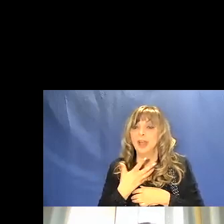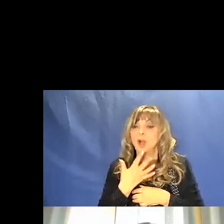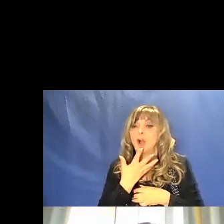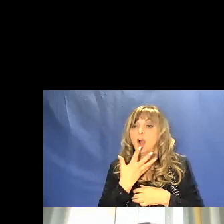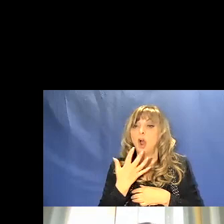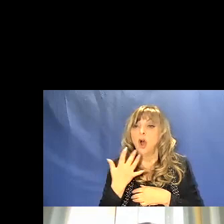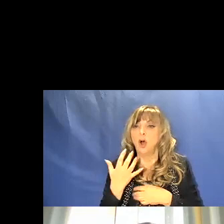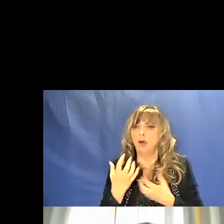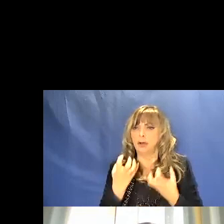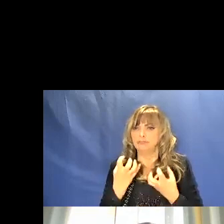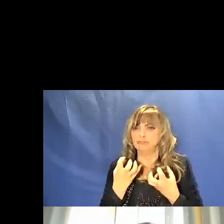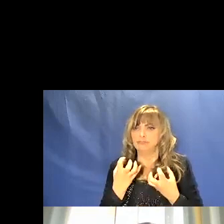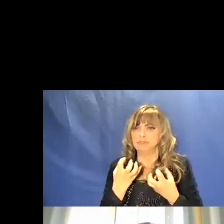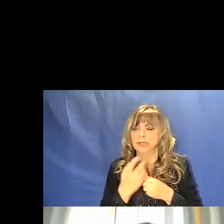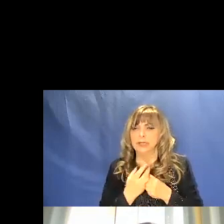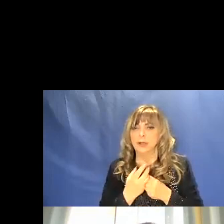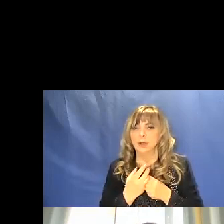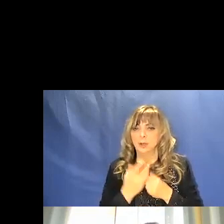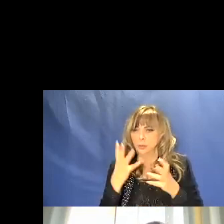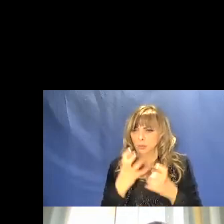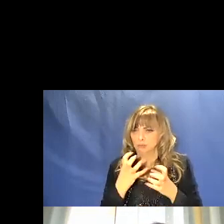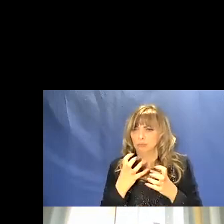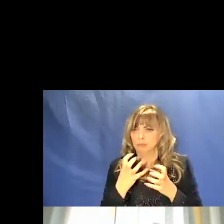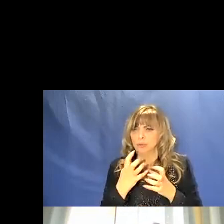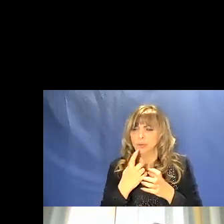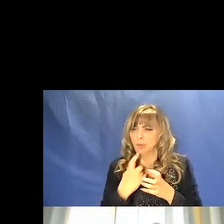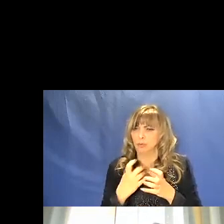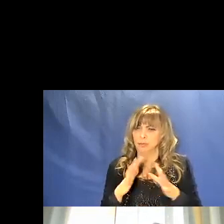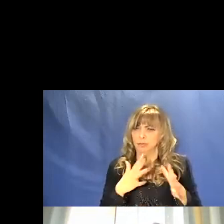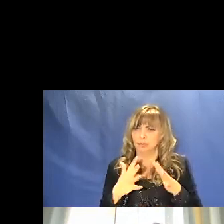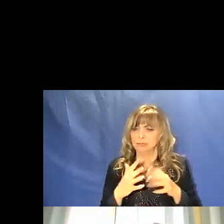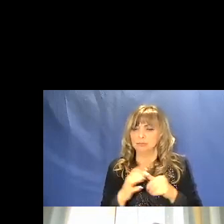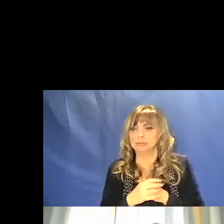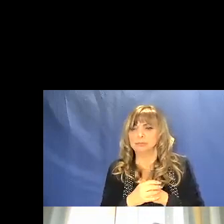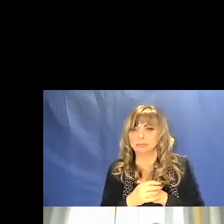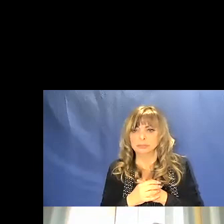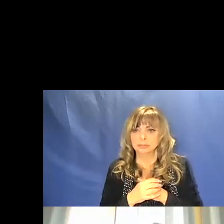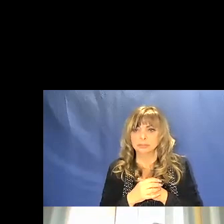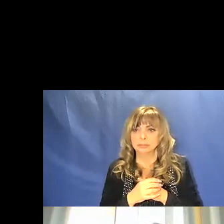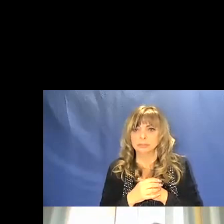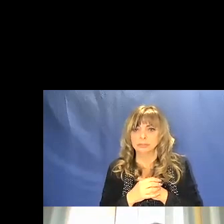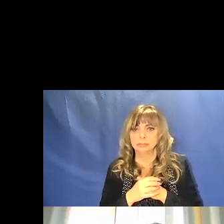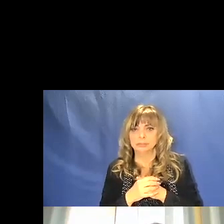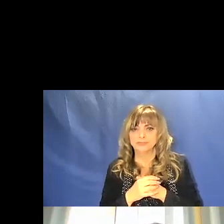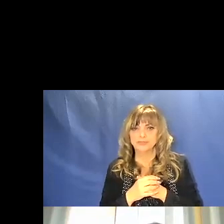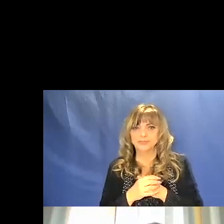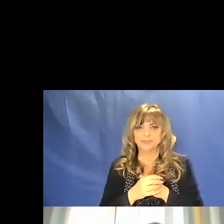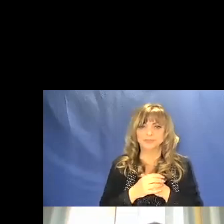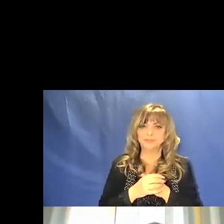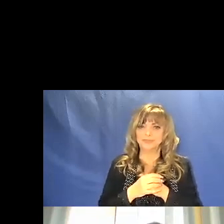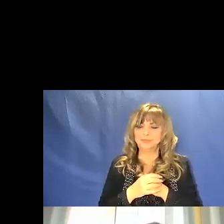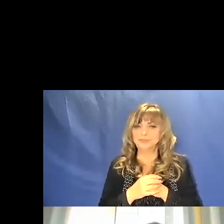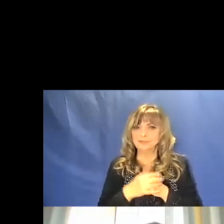questo colore bruno bruno rossastro ecco quindi che abbiamo